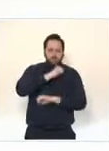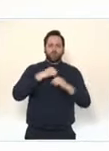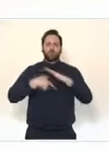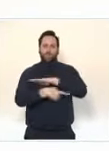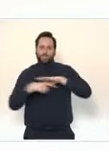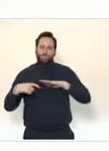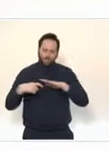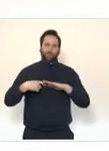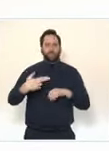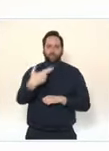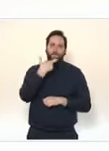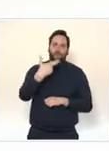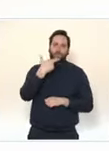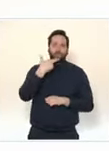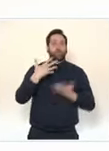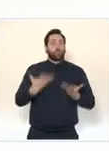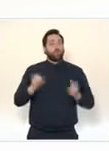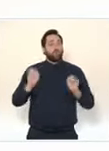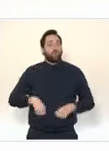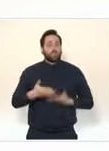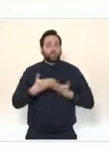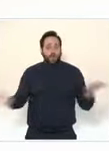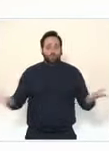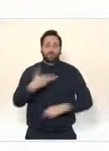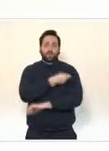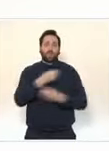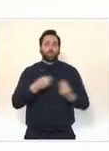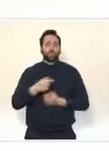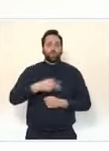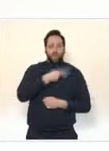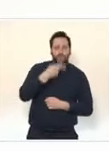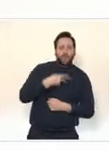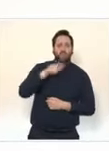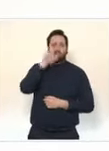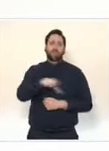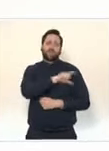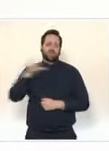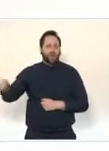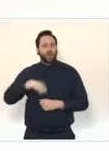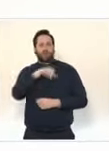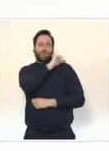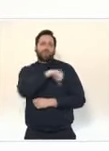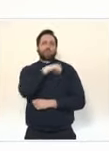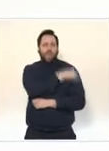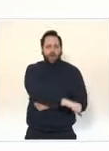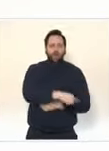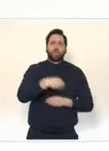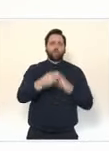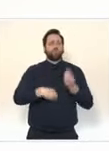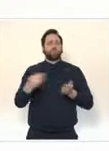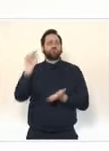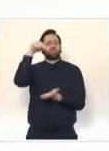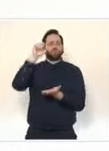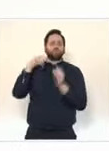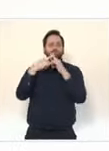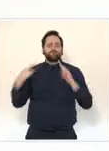de vous faire vacciner par votre médecin, votre pharmacien, votre infirmière ou dans l'un de nos 1 700 centres